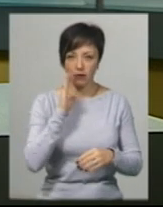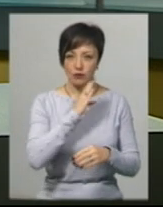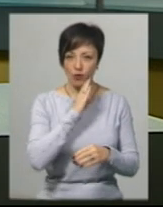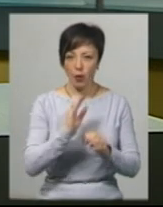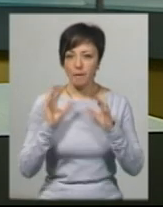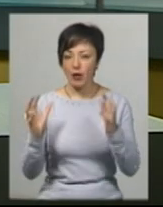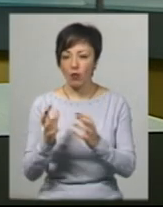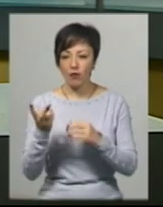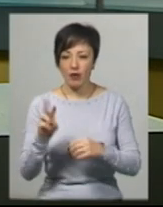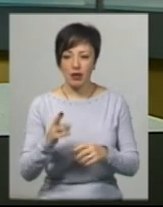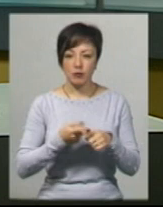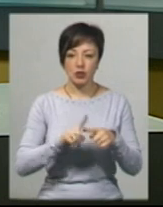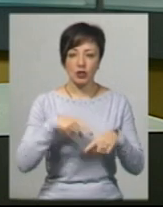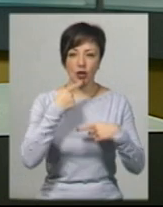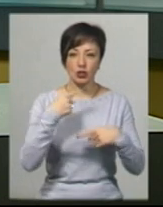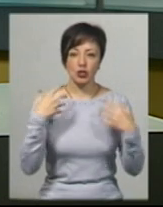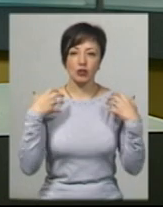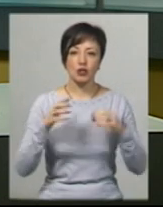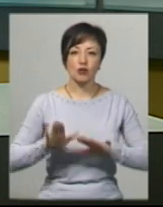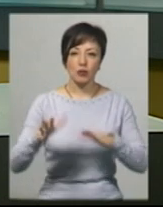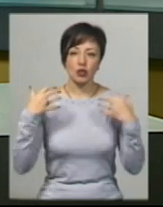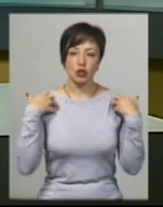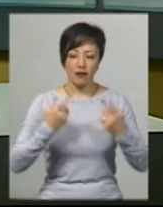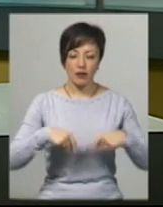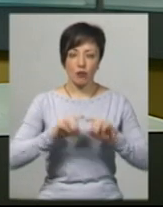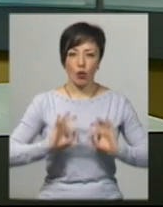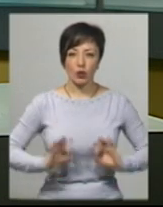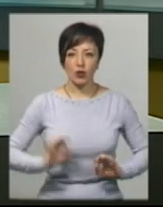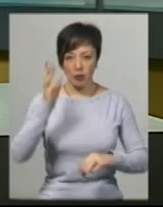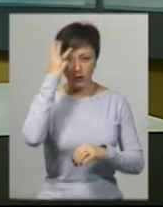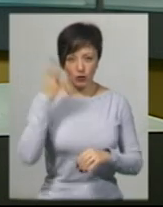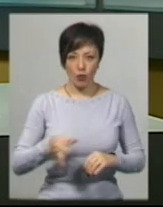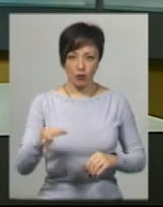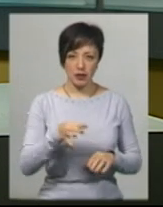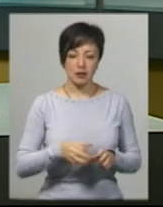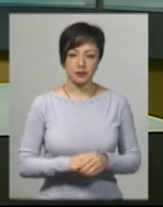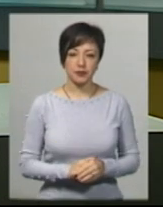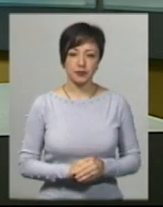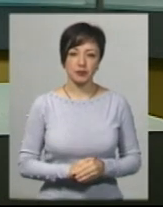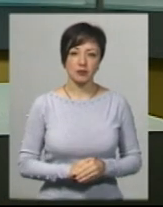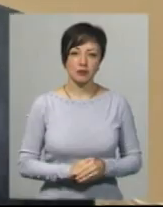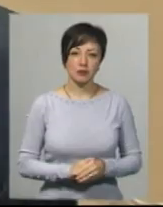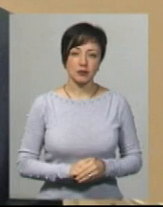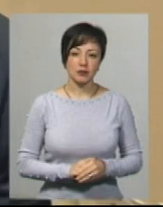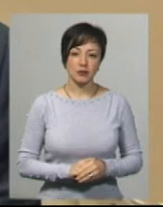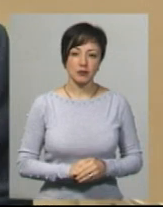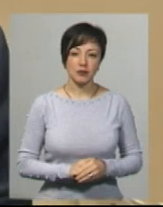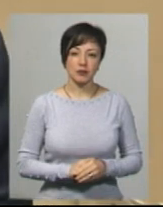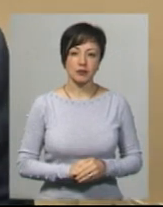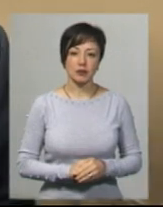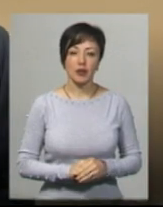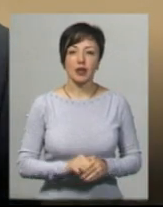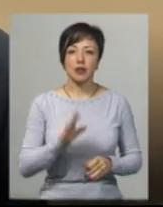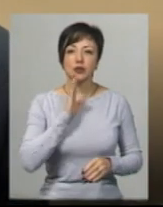опікування. Про це каже заступник начальника відділу прокуратури Хмельницької області Михайло Войтюк. Засуджено